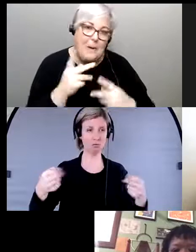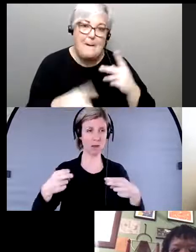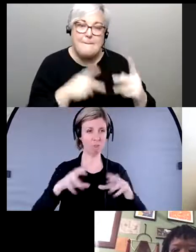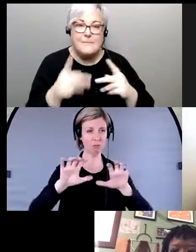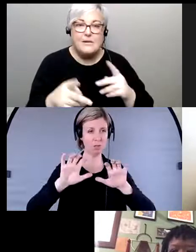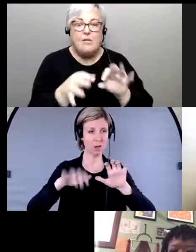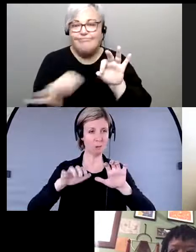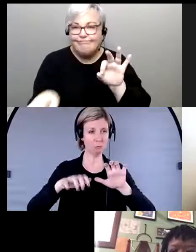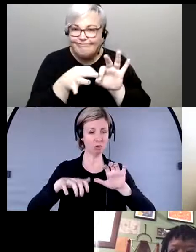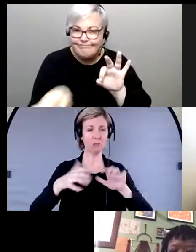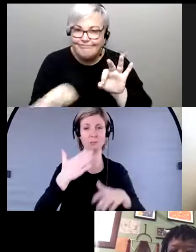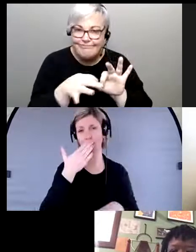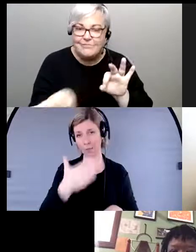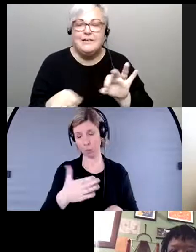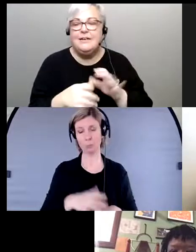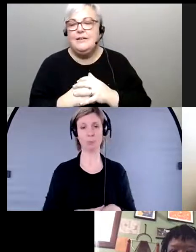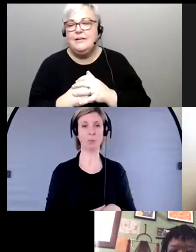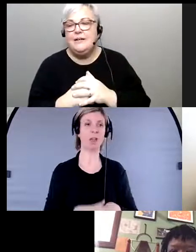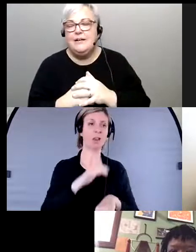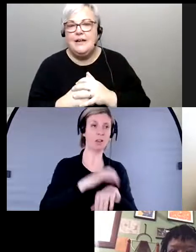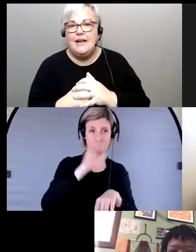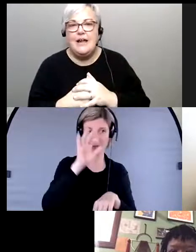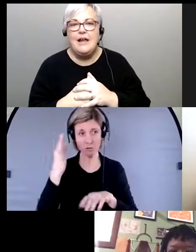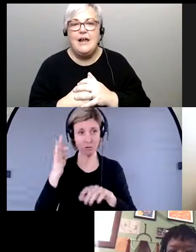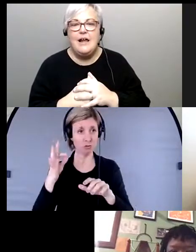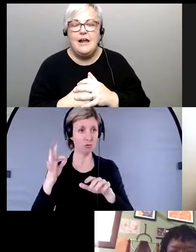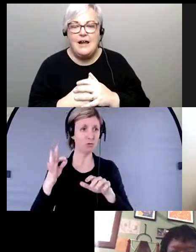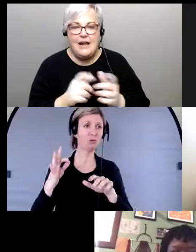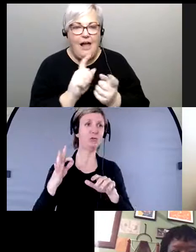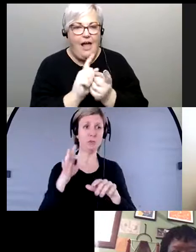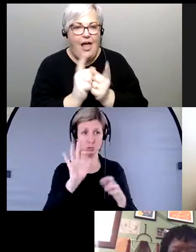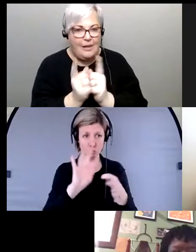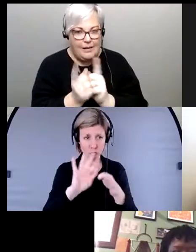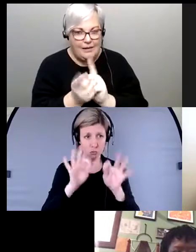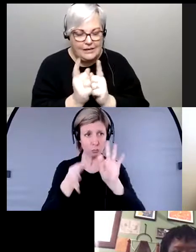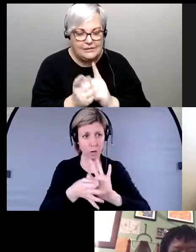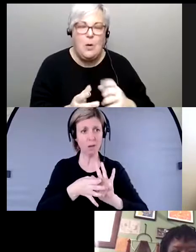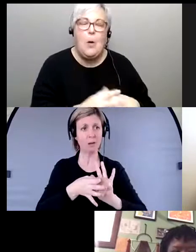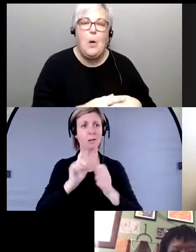sous-titrage et à l'interprétation merci à l'équipe